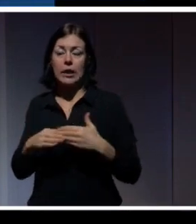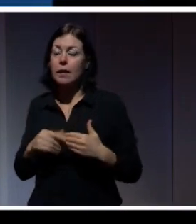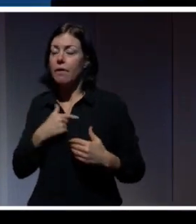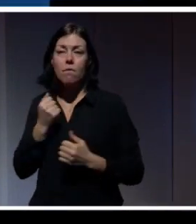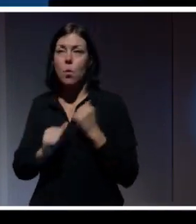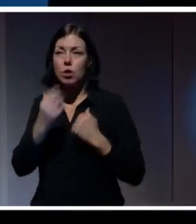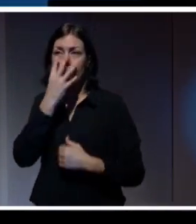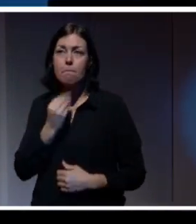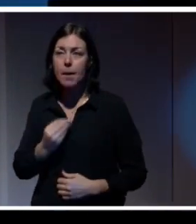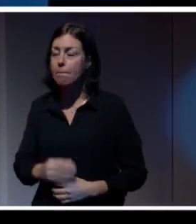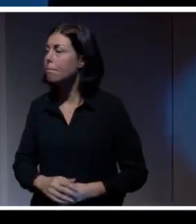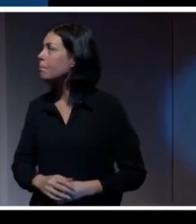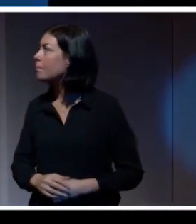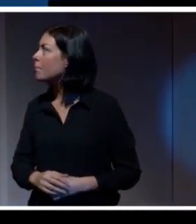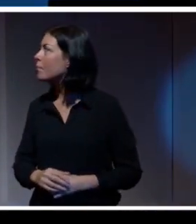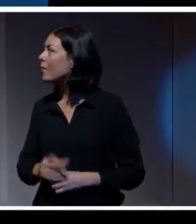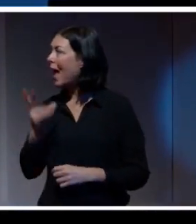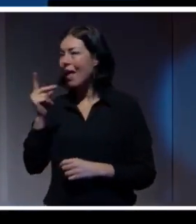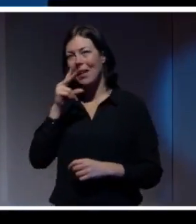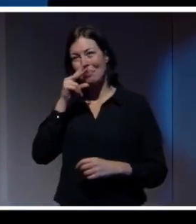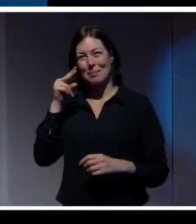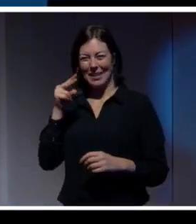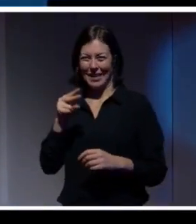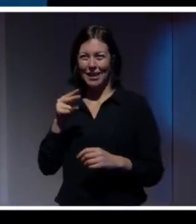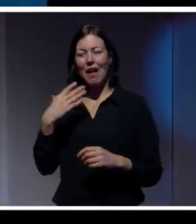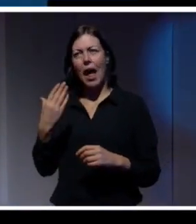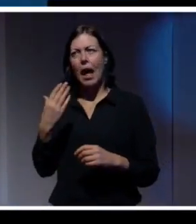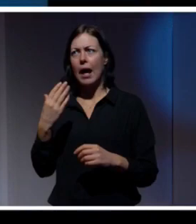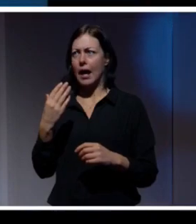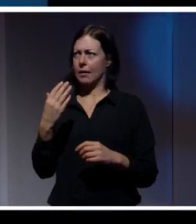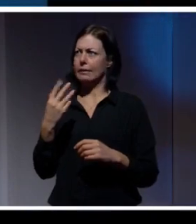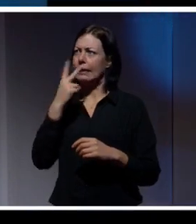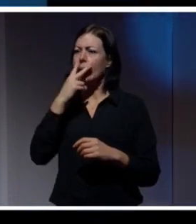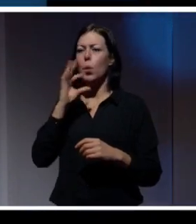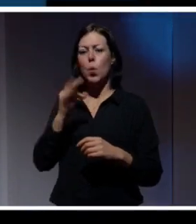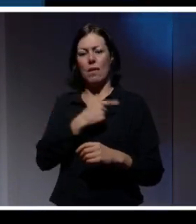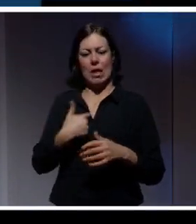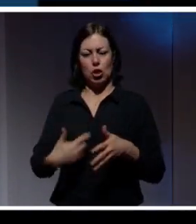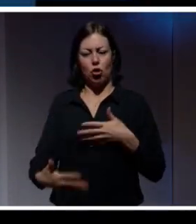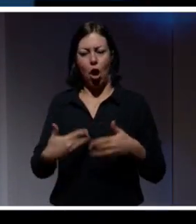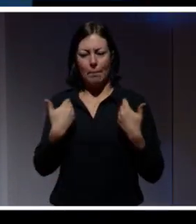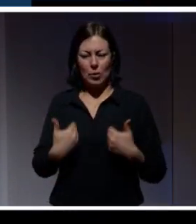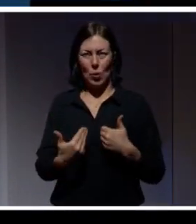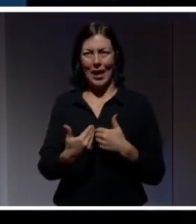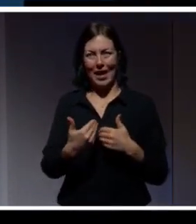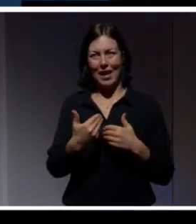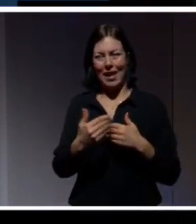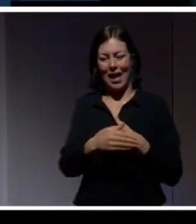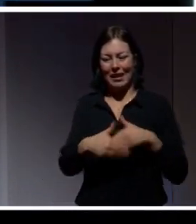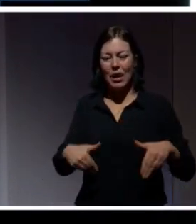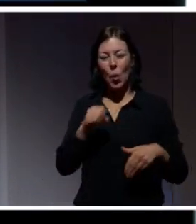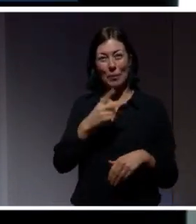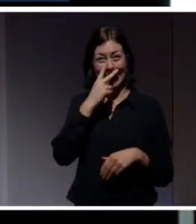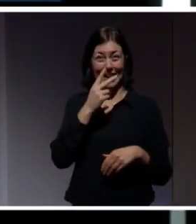Ett annat perspektiv på ungefär samma bok är att titta på hur vi gör personlig integritet. Om man nu tänker i Åtmans termer, det här är någonting som